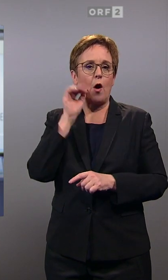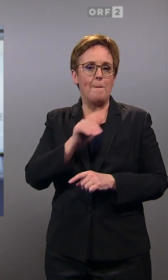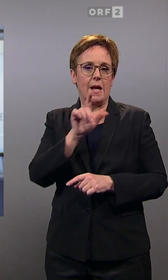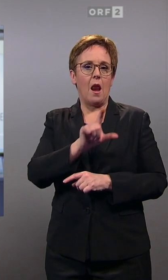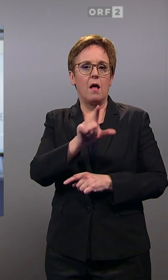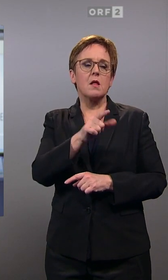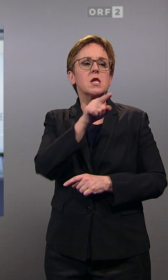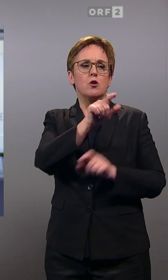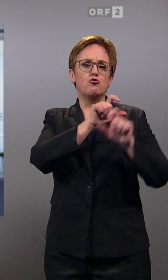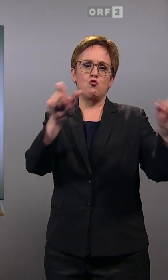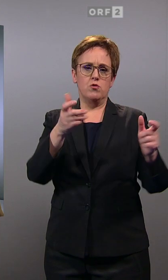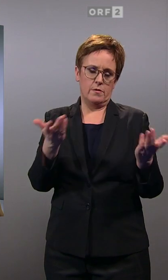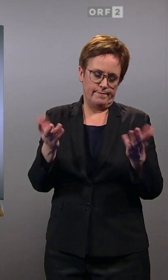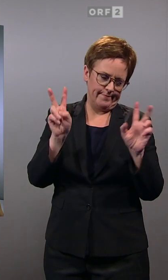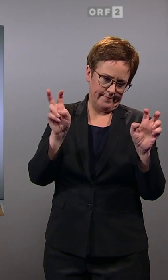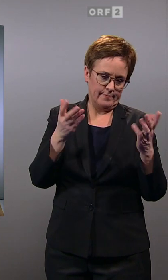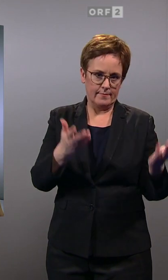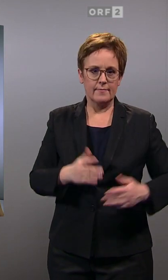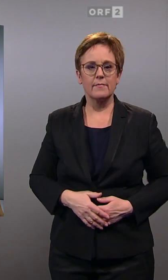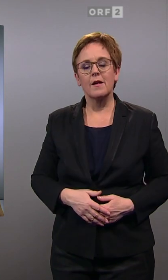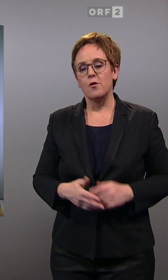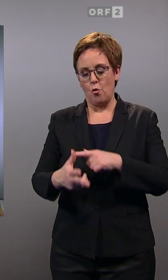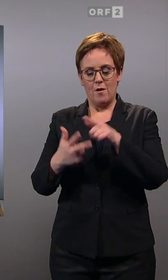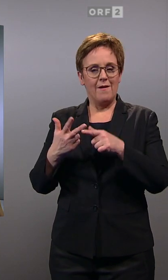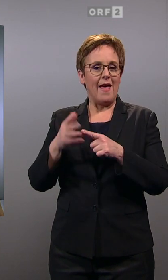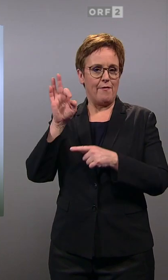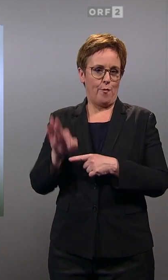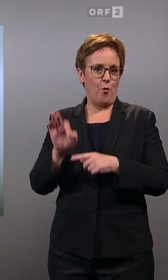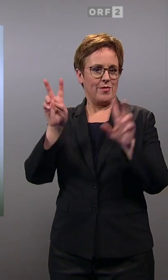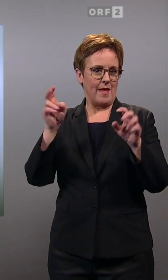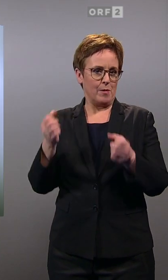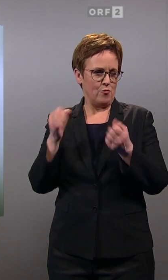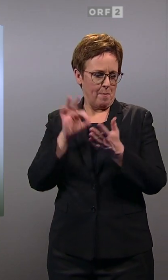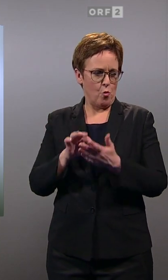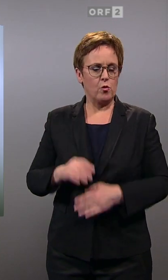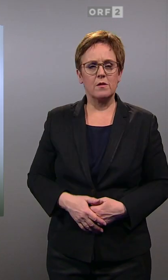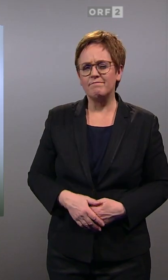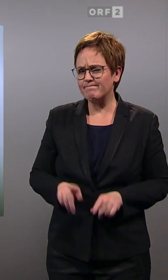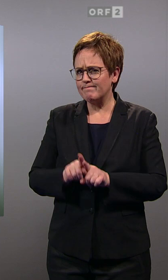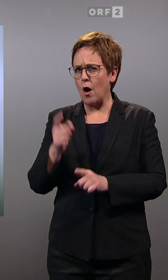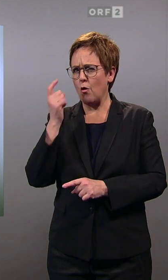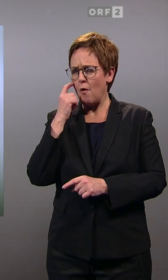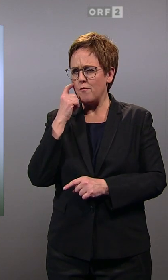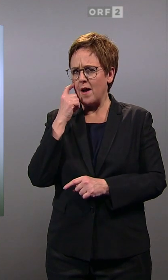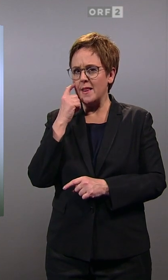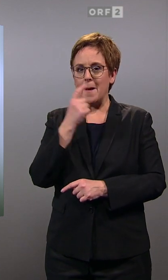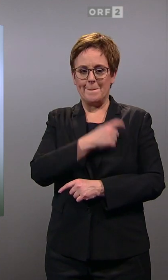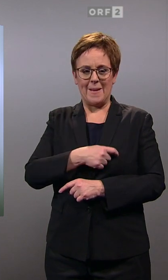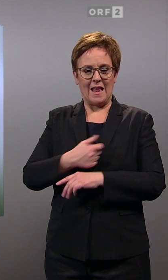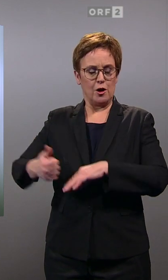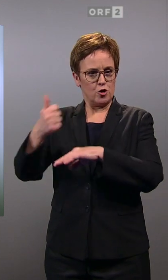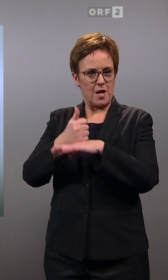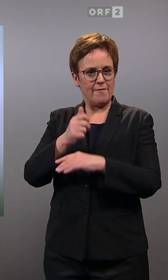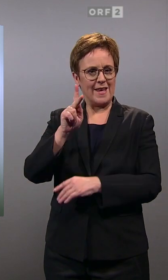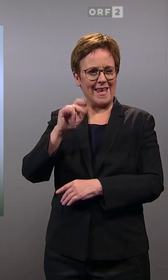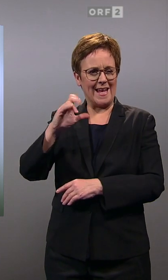bisschen den schwarzen Peter zugeschoben. Das wird also die Themenschwerpunkte der FPÖ. Auffallend war auch, wie präsent Parteichef Herbert Kickl